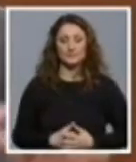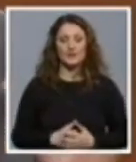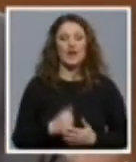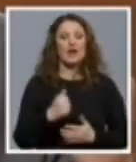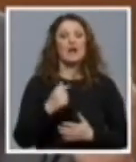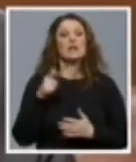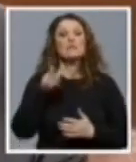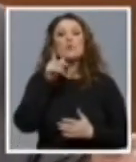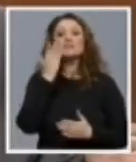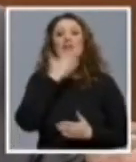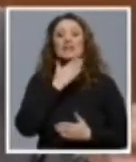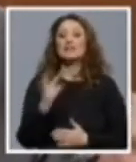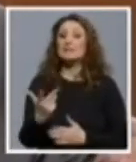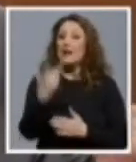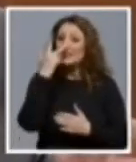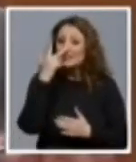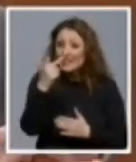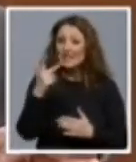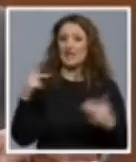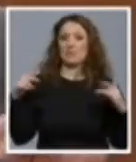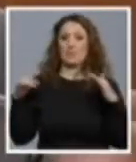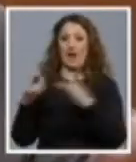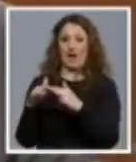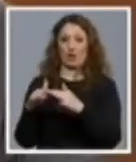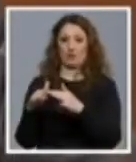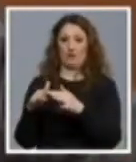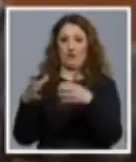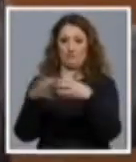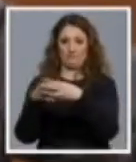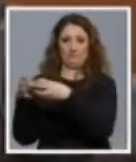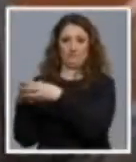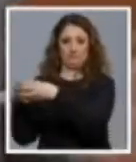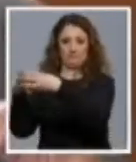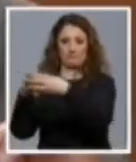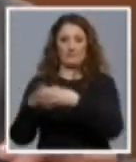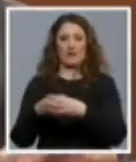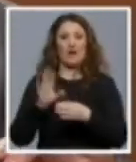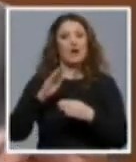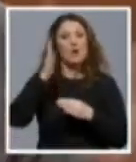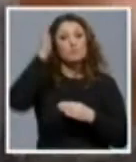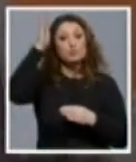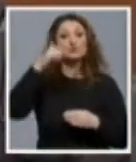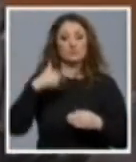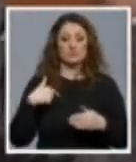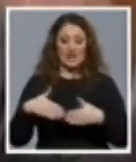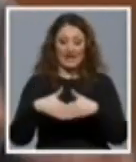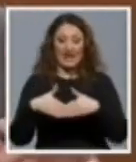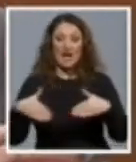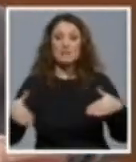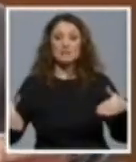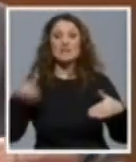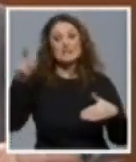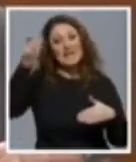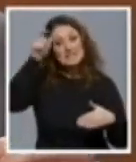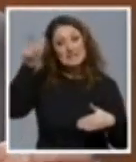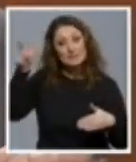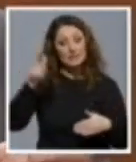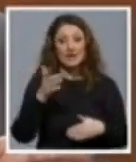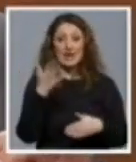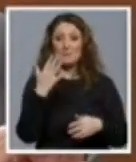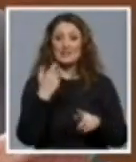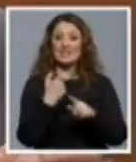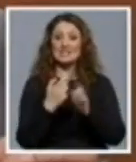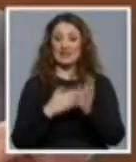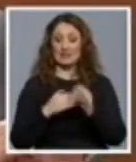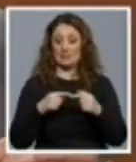jer ćemo inače u dogledno vrijeme imati granicu sa Srbijom ovdje ni 50 km od